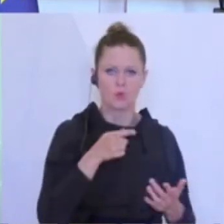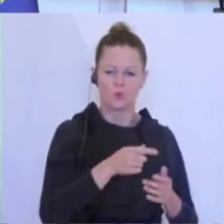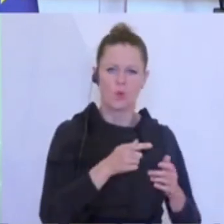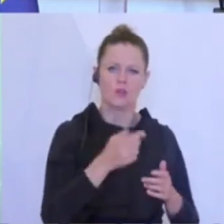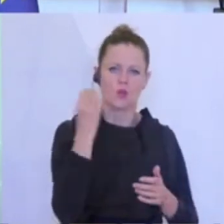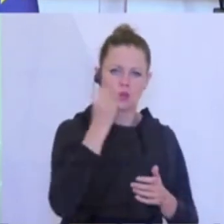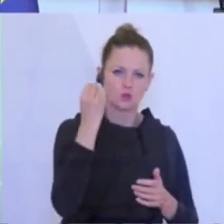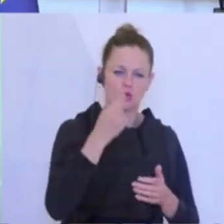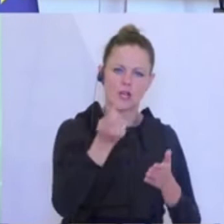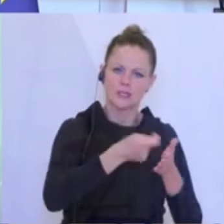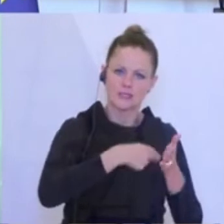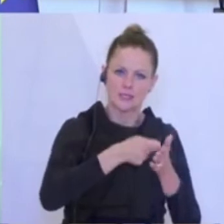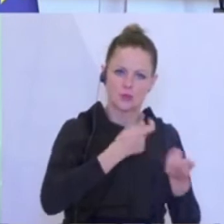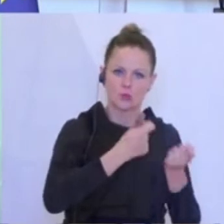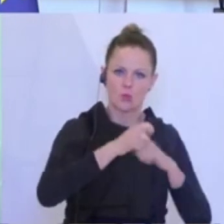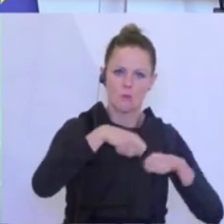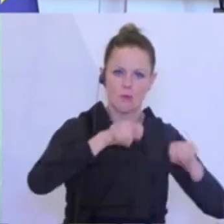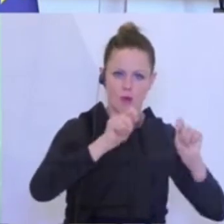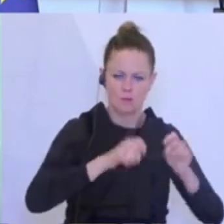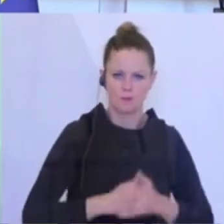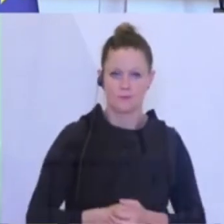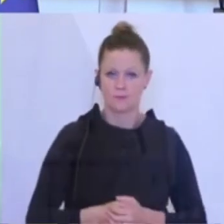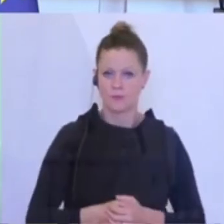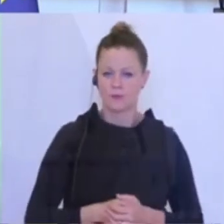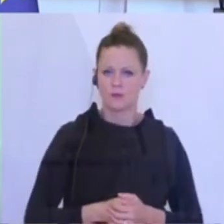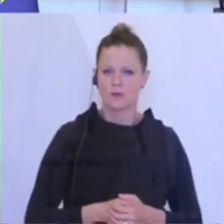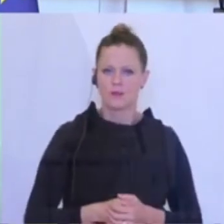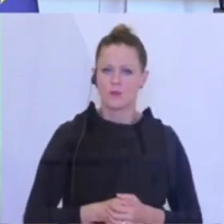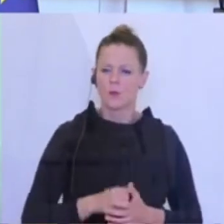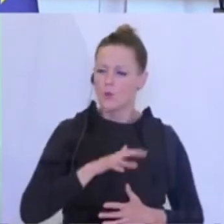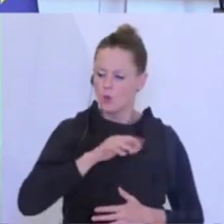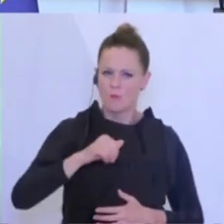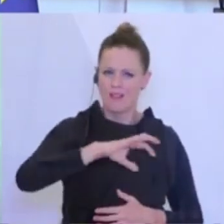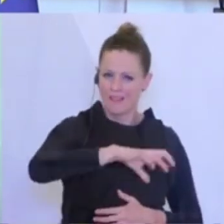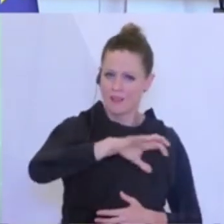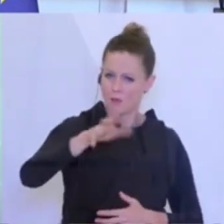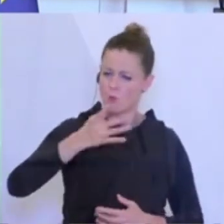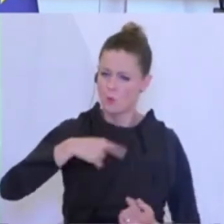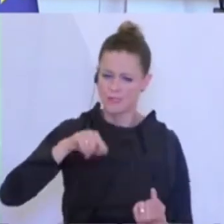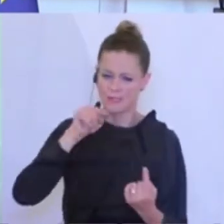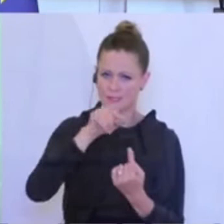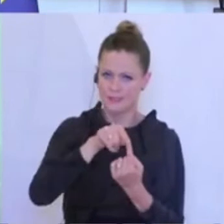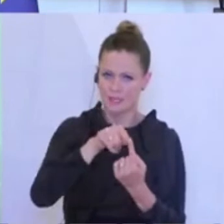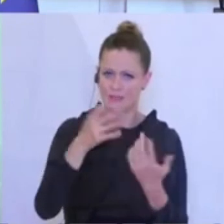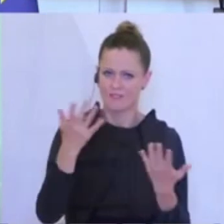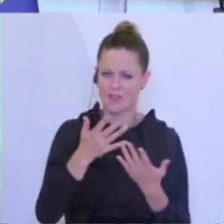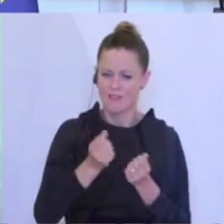die Schulen saniert und umgebaut. In jeder Region soll aber, und danach trachten wir, eine entsprechende Vielfalt und